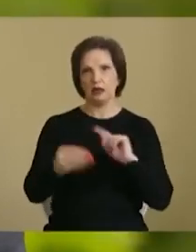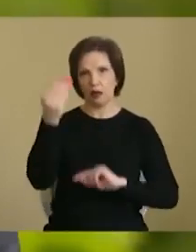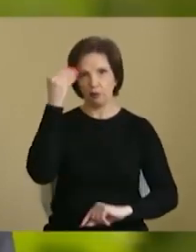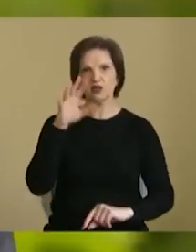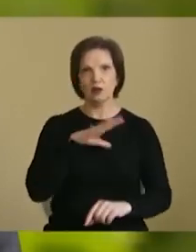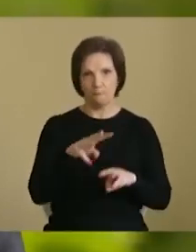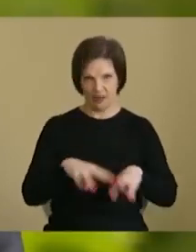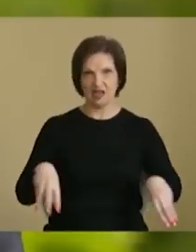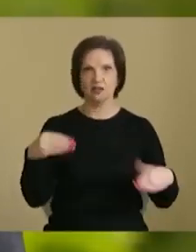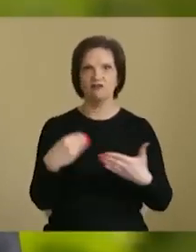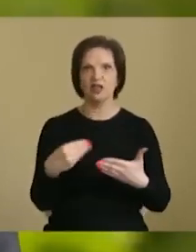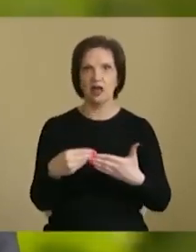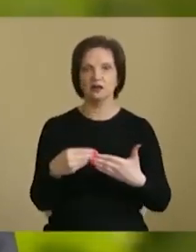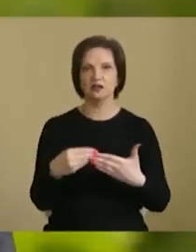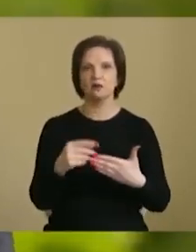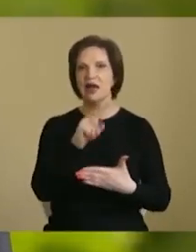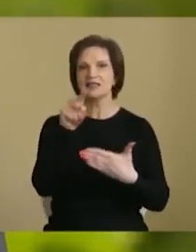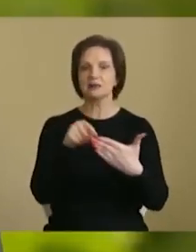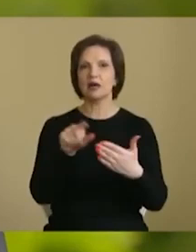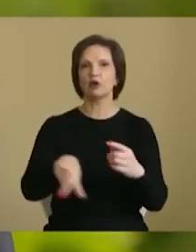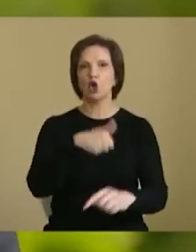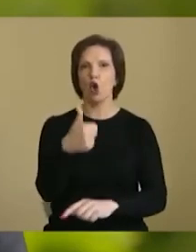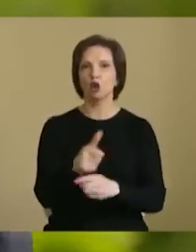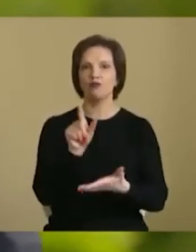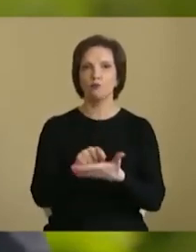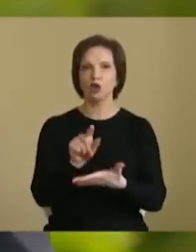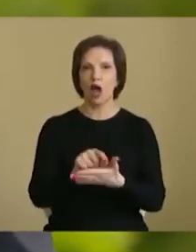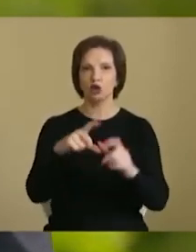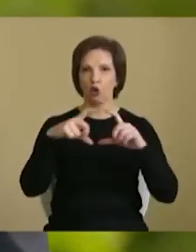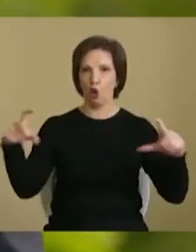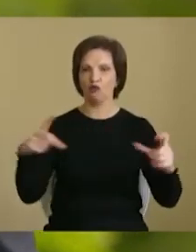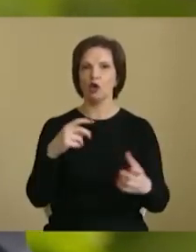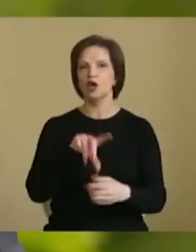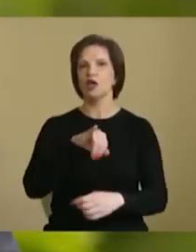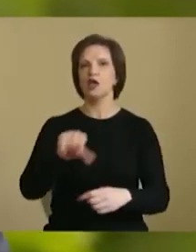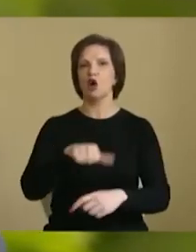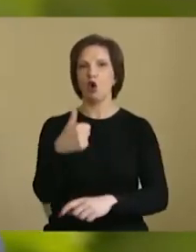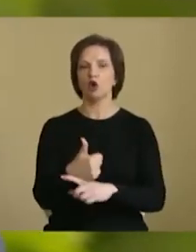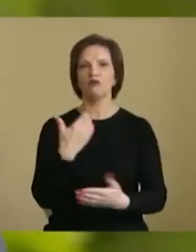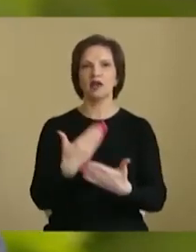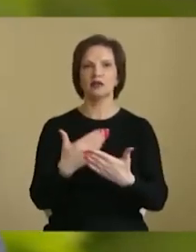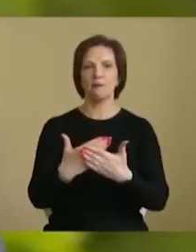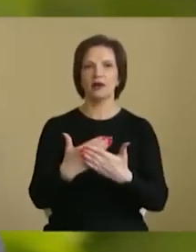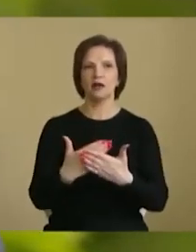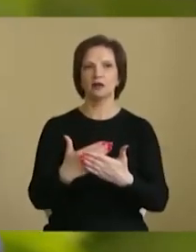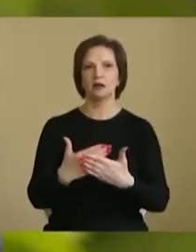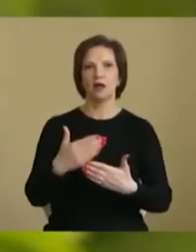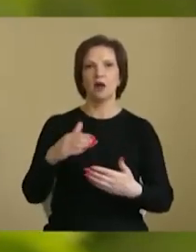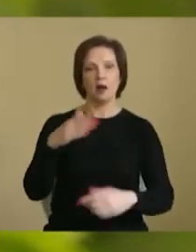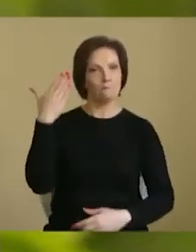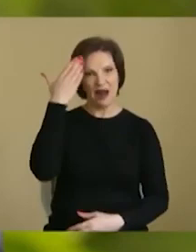міністра фінансу, до речі, з приводу голови податкової і голови, наприклад, Макса Ніфьодова, голови митниці.